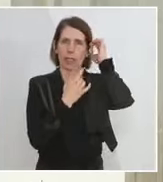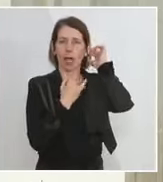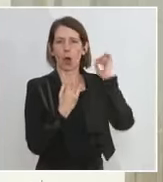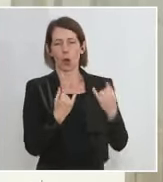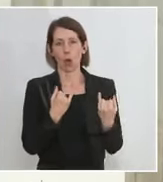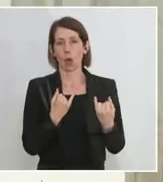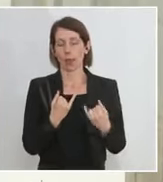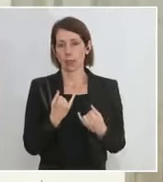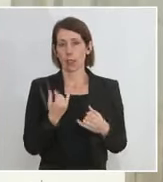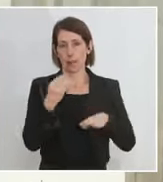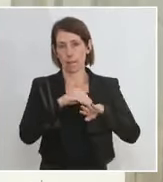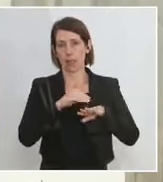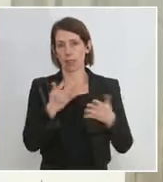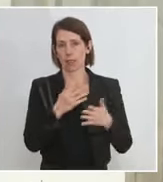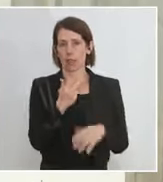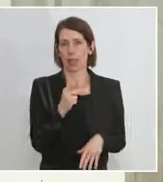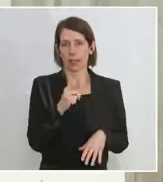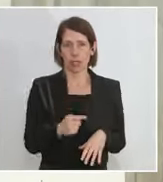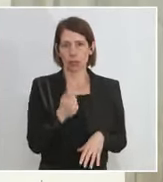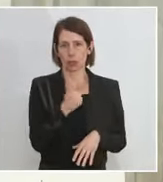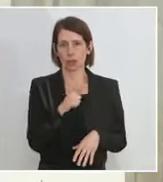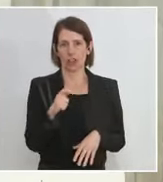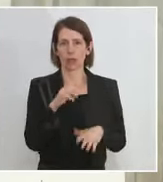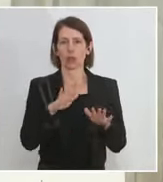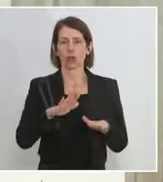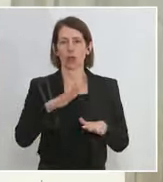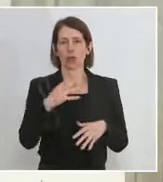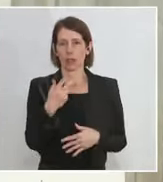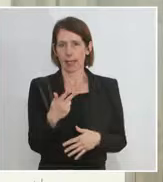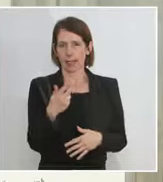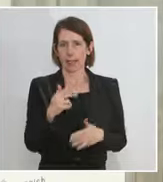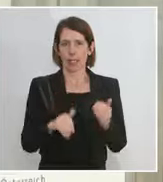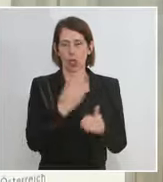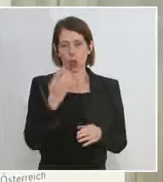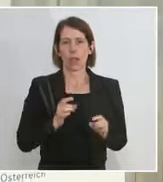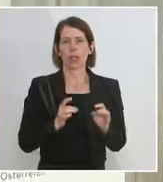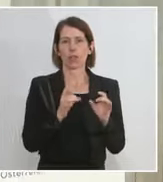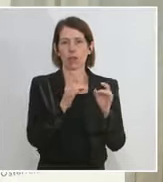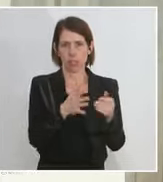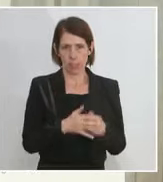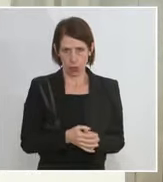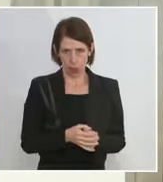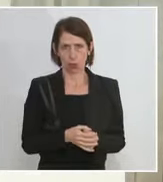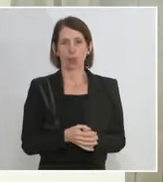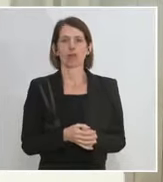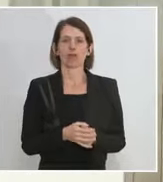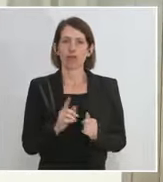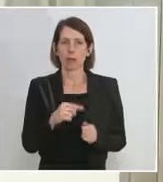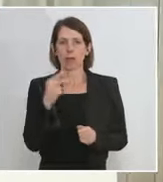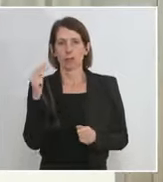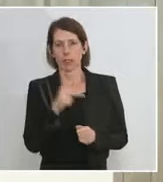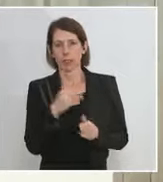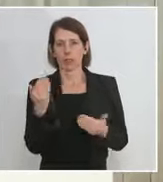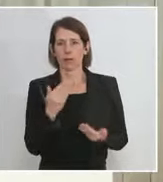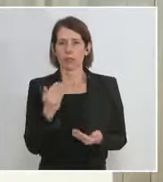haben heute zu vermelden 3.239 Neuinfektionen. Und wir sehen damit,